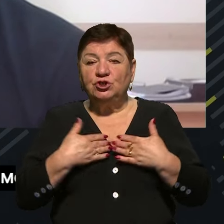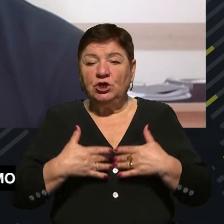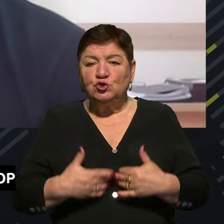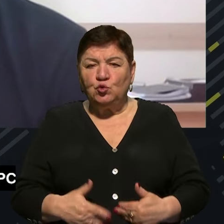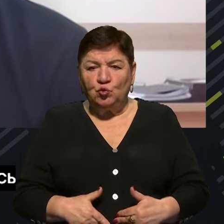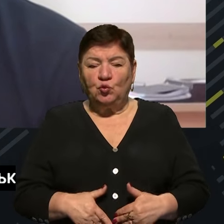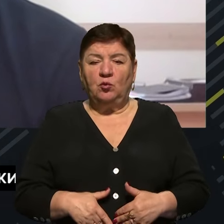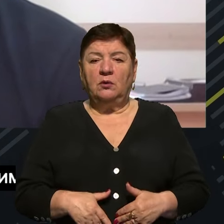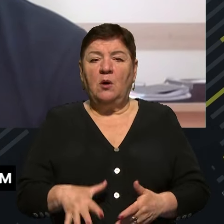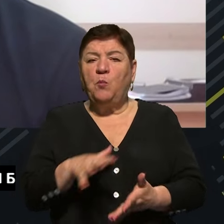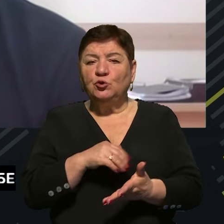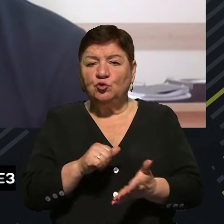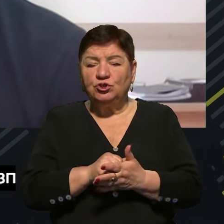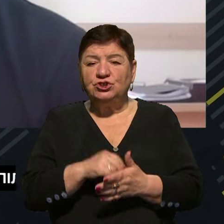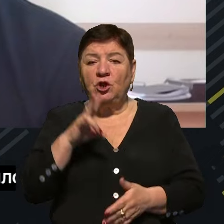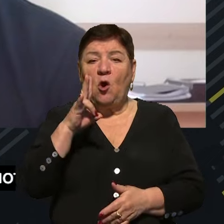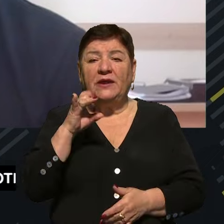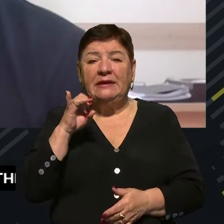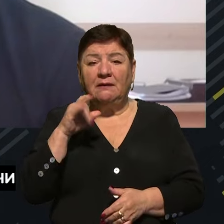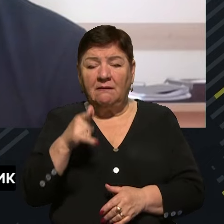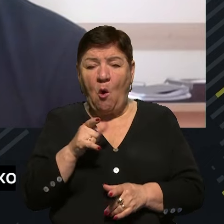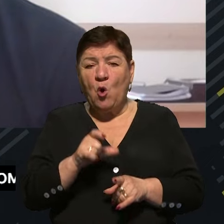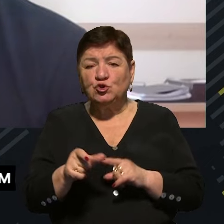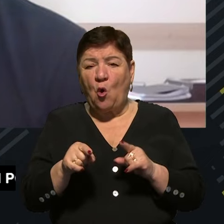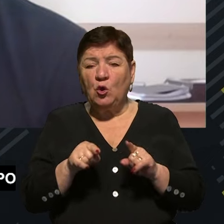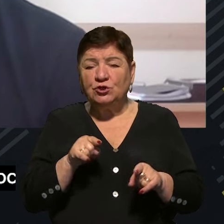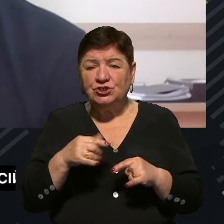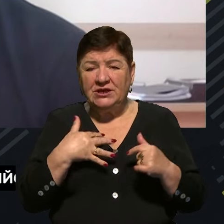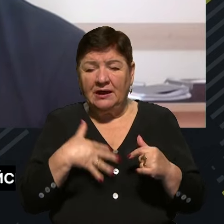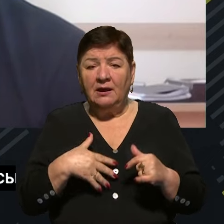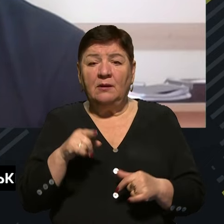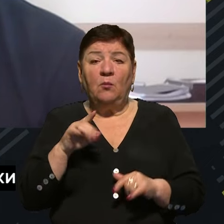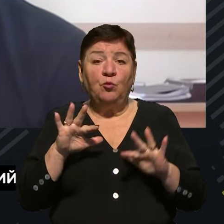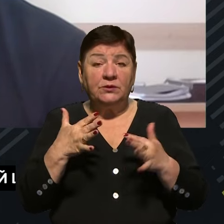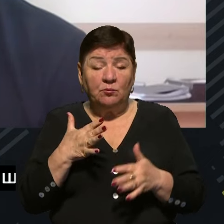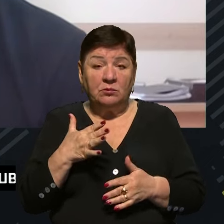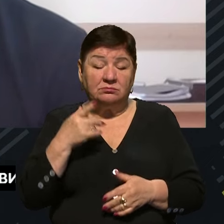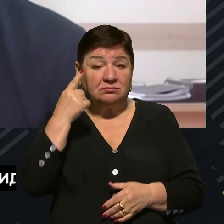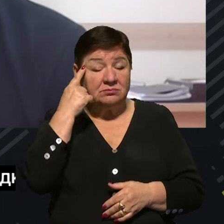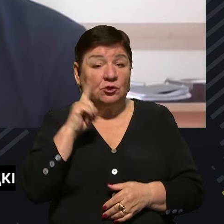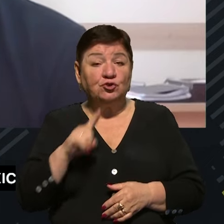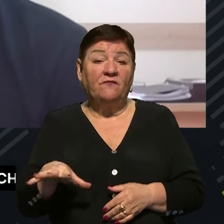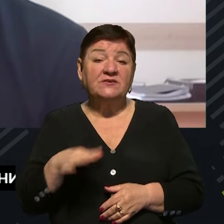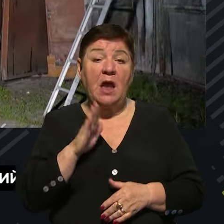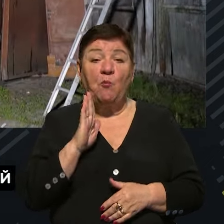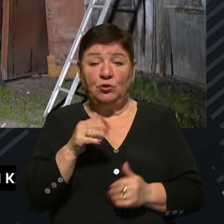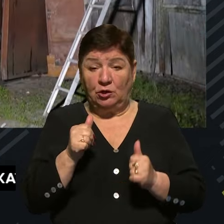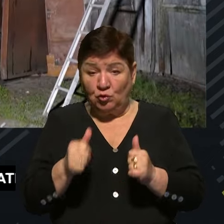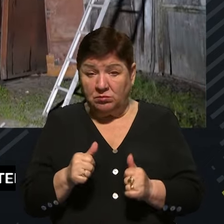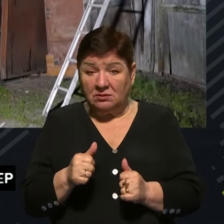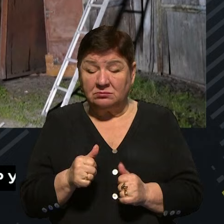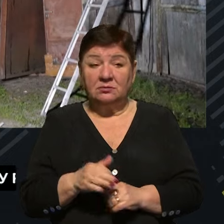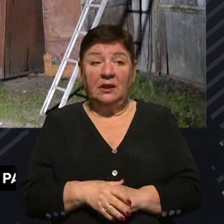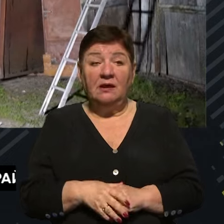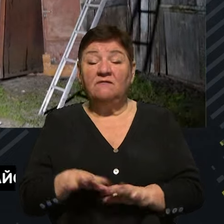посходження ніг осколочні. Будемо сподіватися, з неї також буде все гаразд. Загалом,